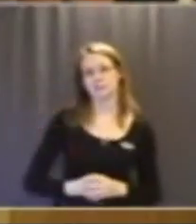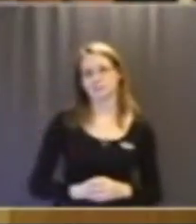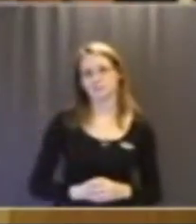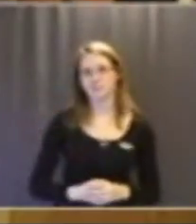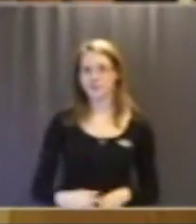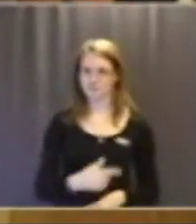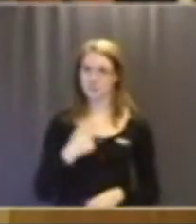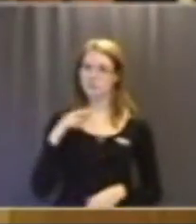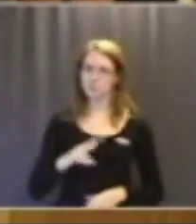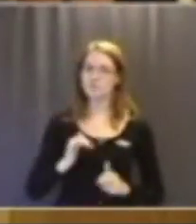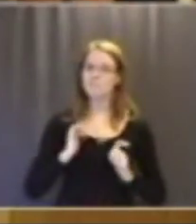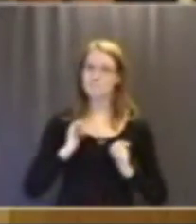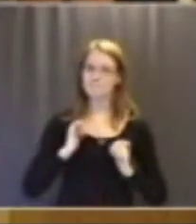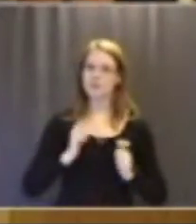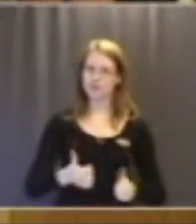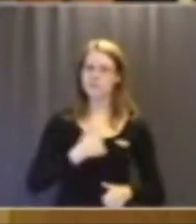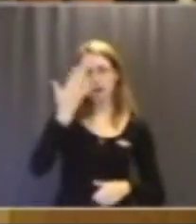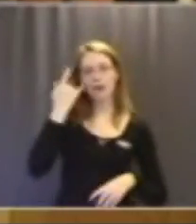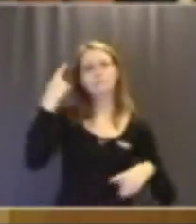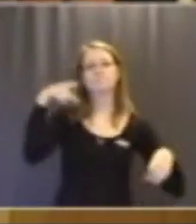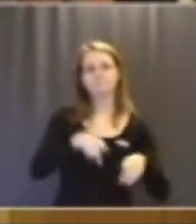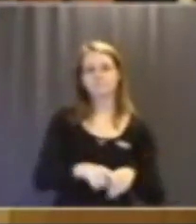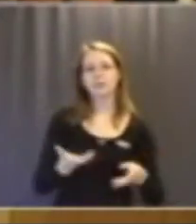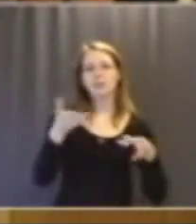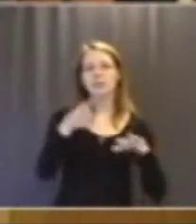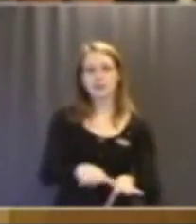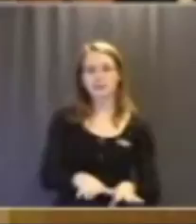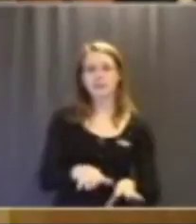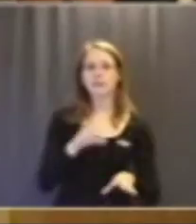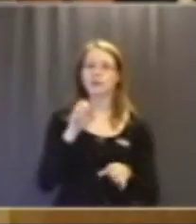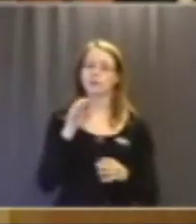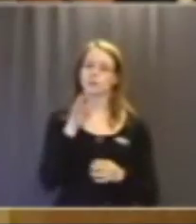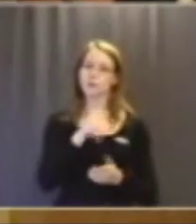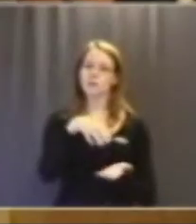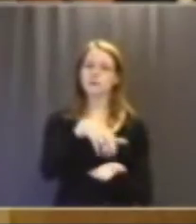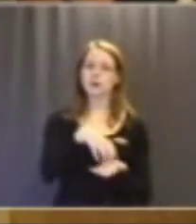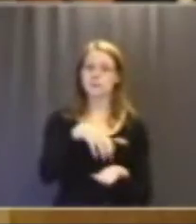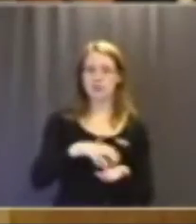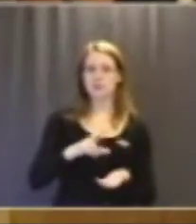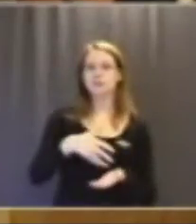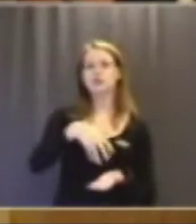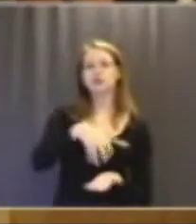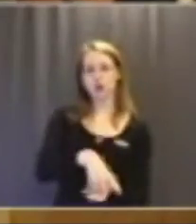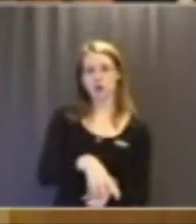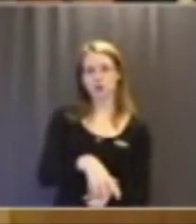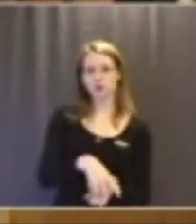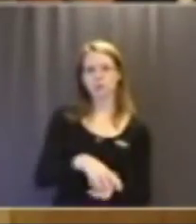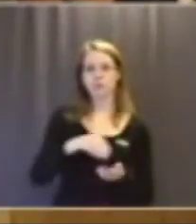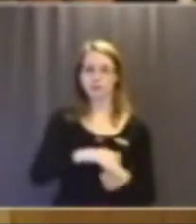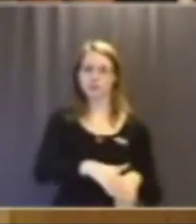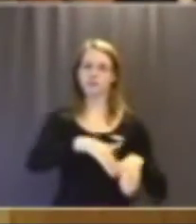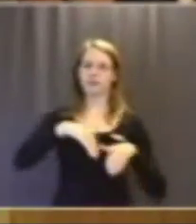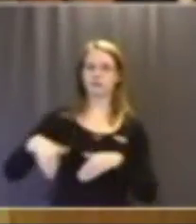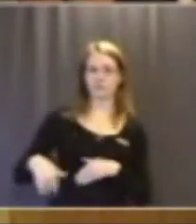är beredda att acceptera en nedläggning när samhället, att säga, staten, frånträder